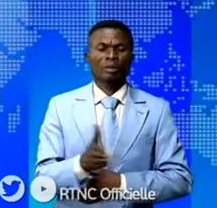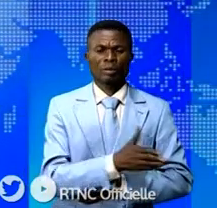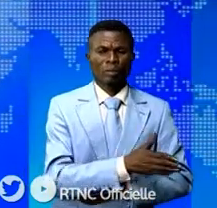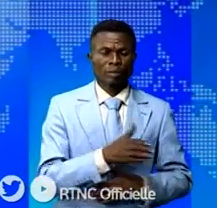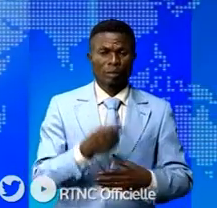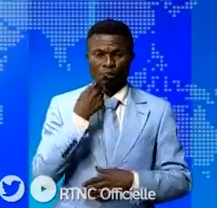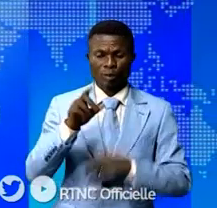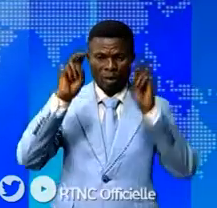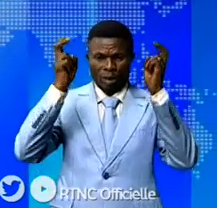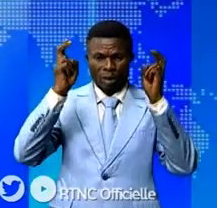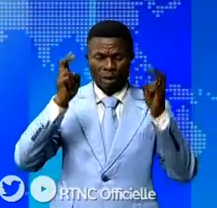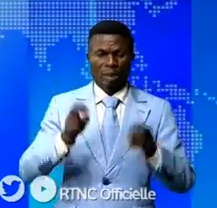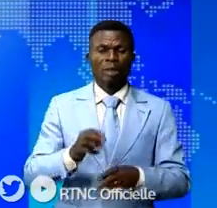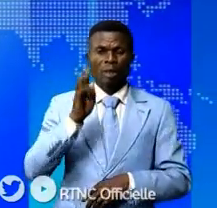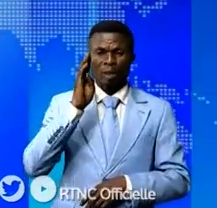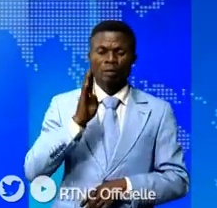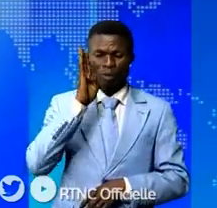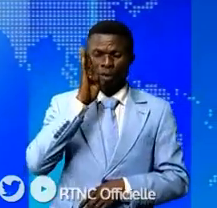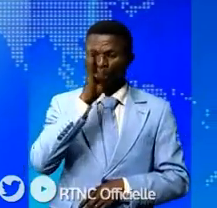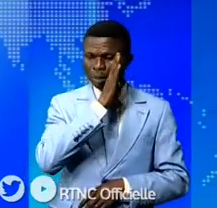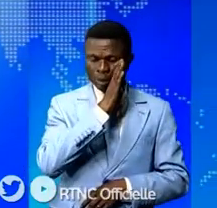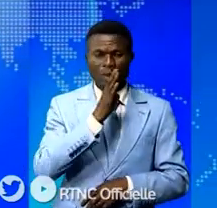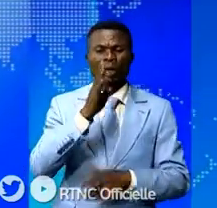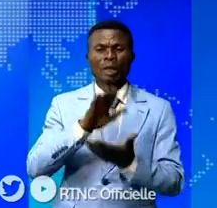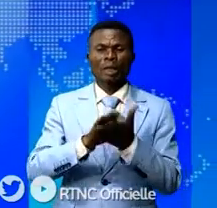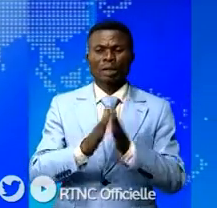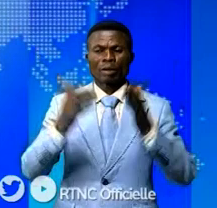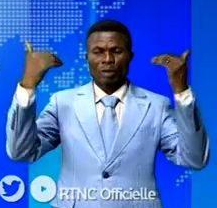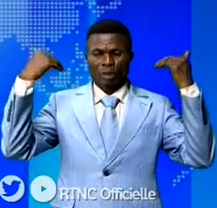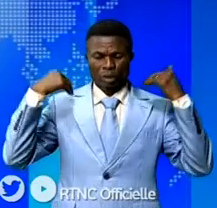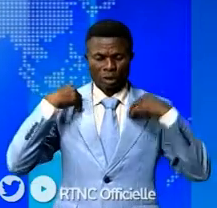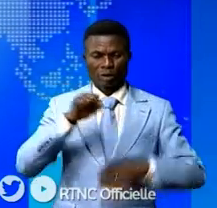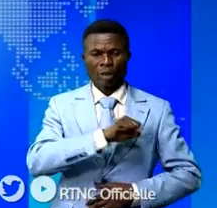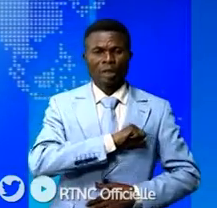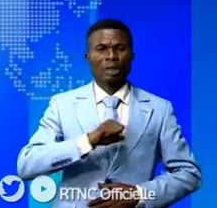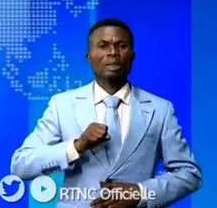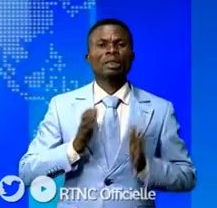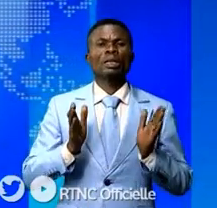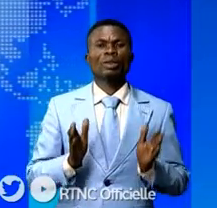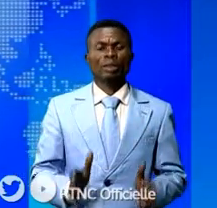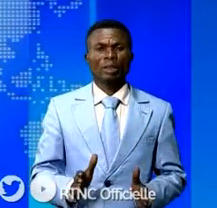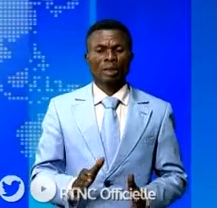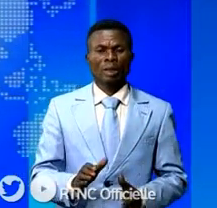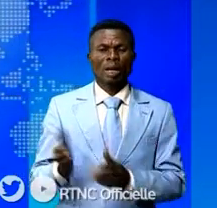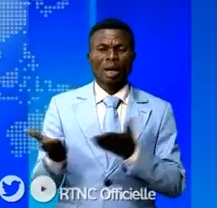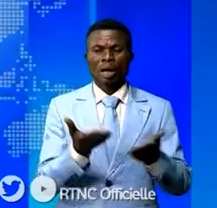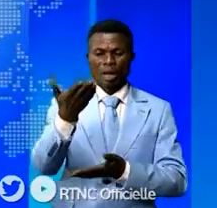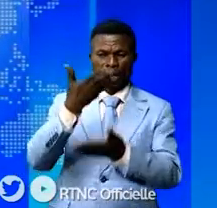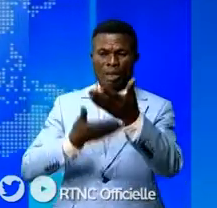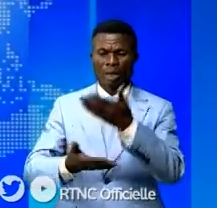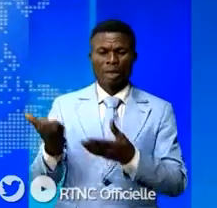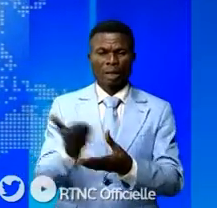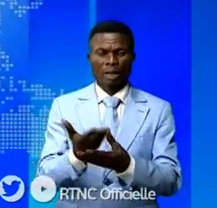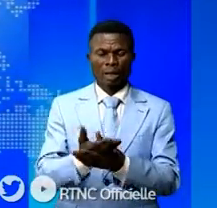Je l dit au sommaire, Modeste Baïti a pris officiellement six fonctions à la tête de la Chambre haute du Parlement. La cérémonie de remise et reprise